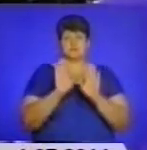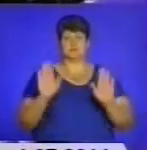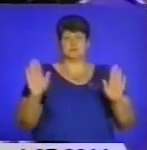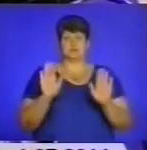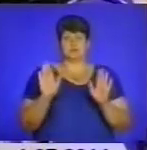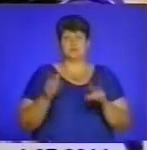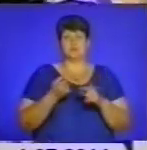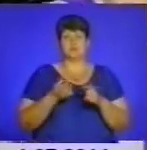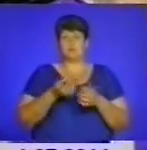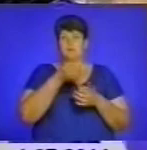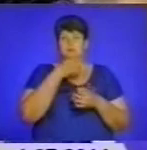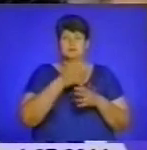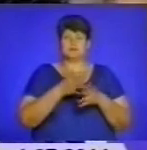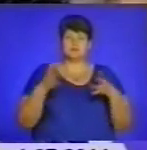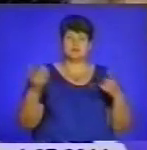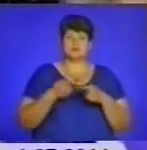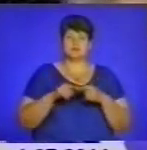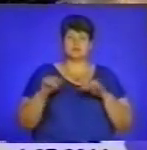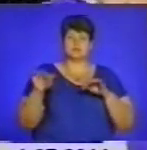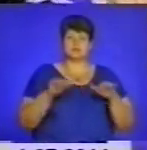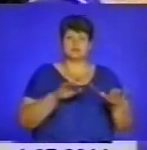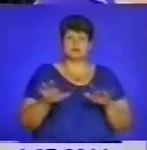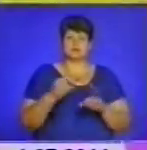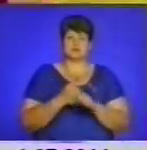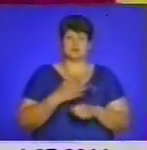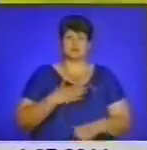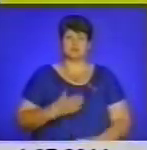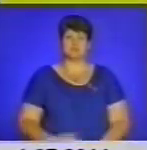Так, подобається. Більше б таких заходів робили в нас.